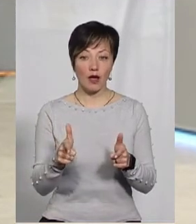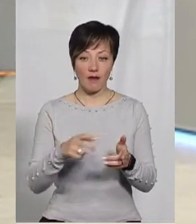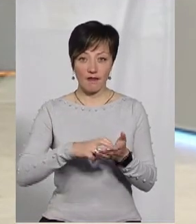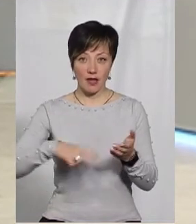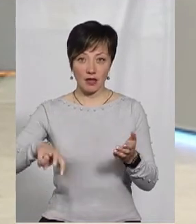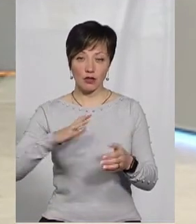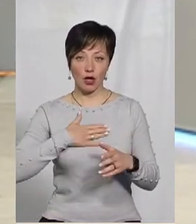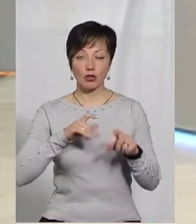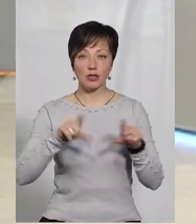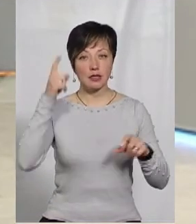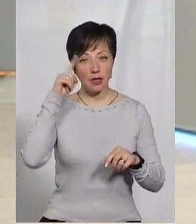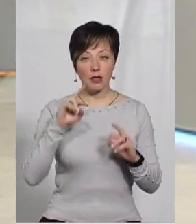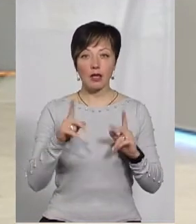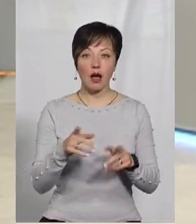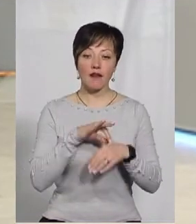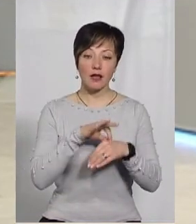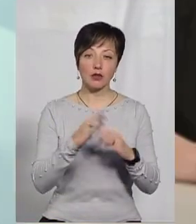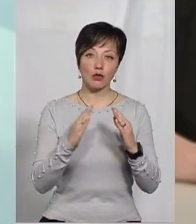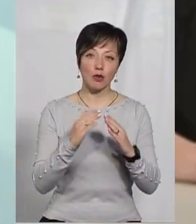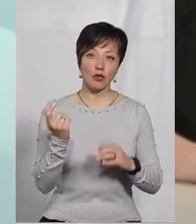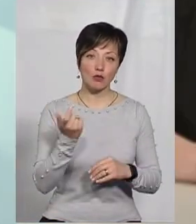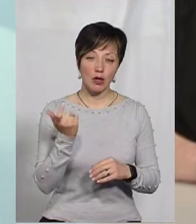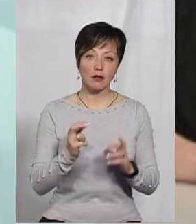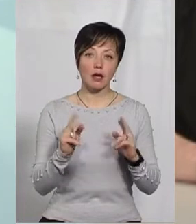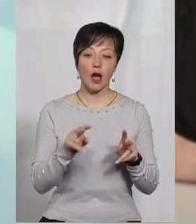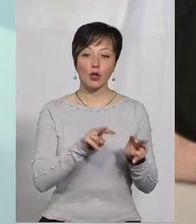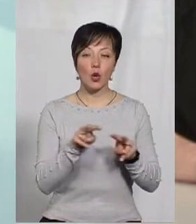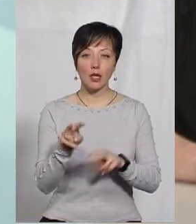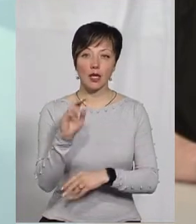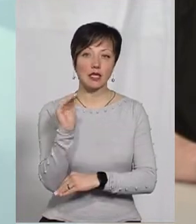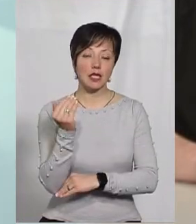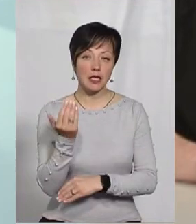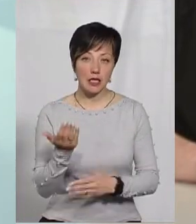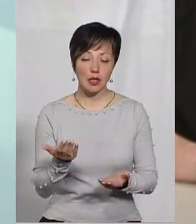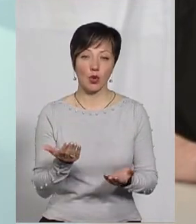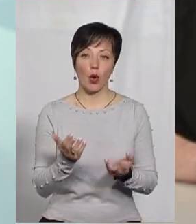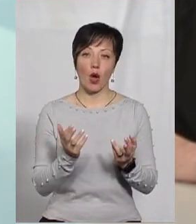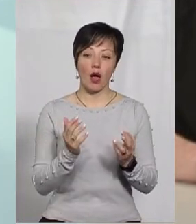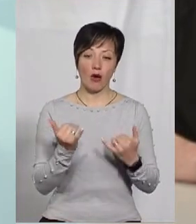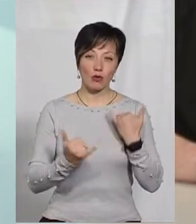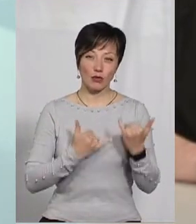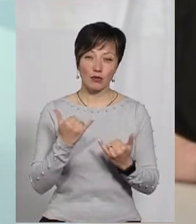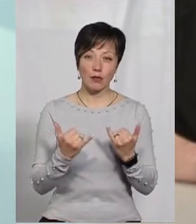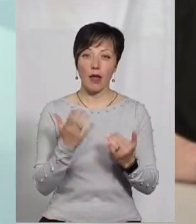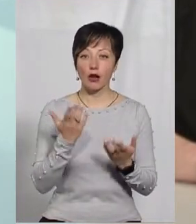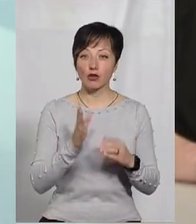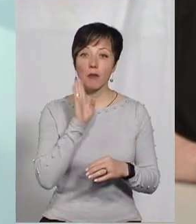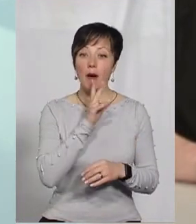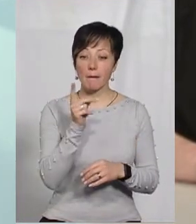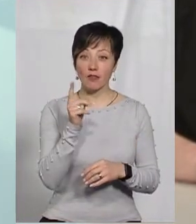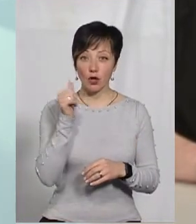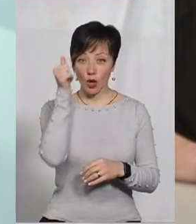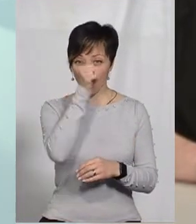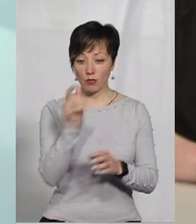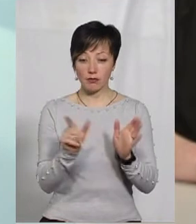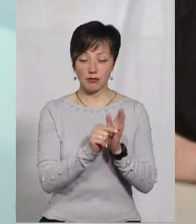закладу, вони вже знають, як вести домашнє господарство, як доглядати за дитиною. І якщо мама півтора року була з